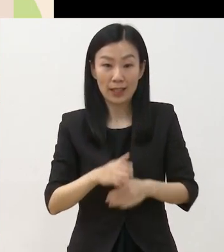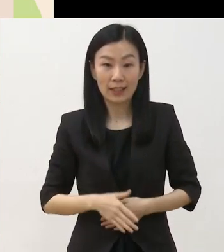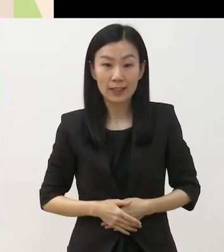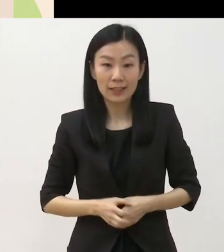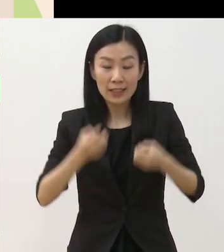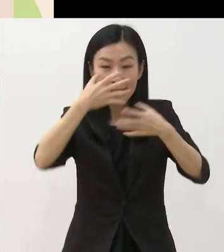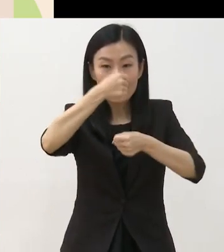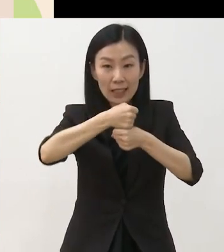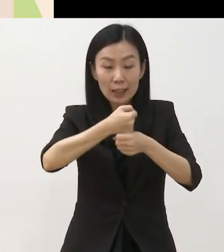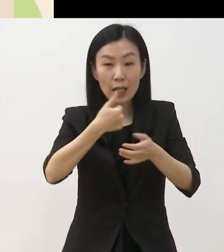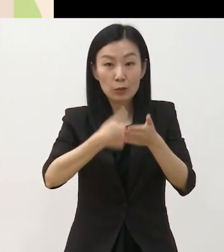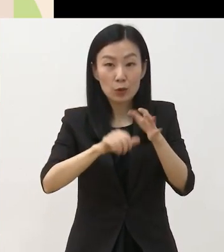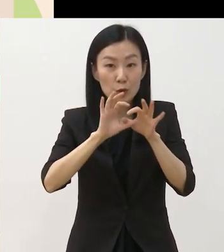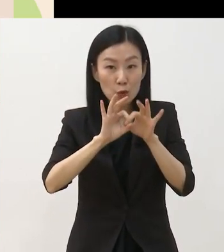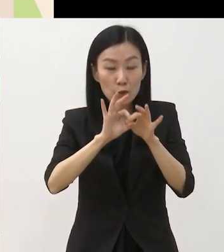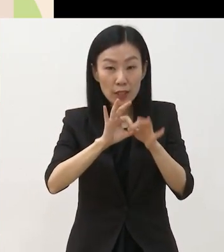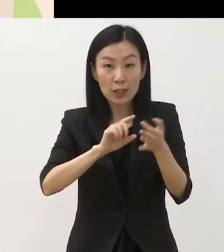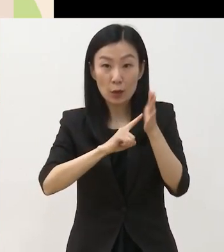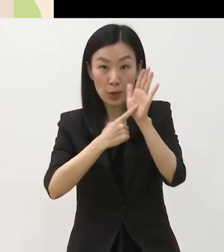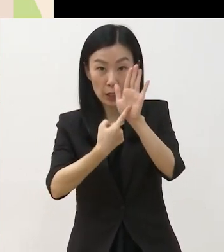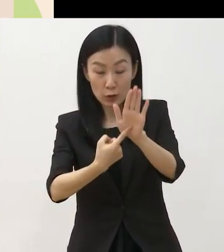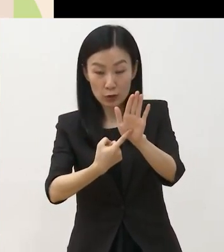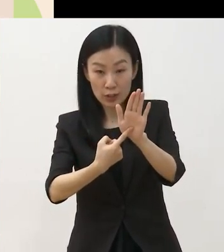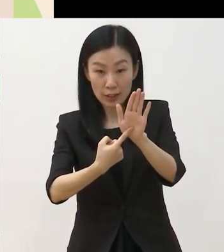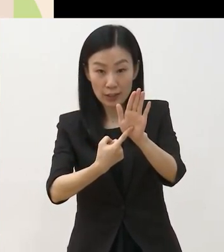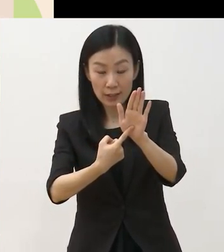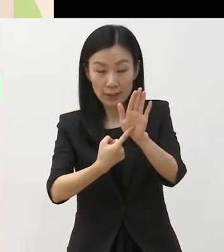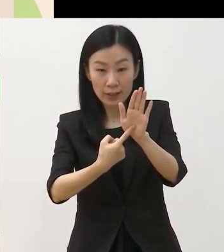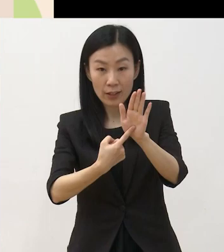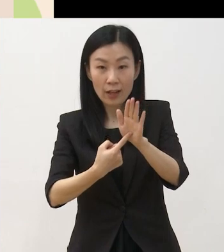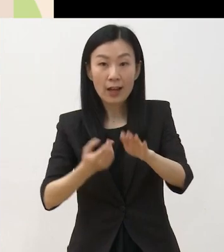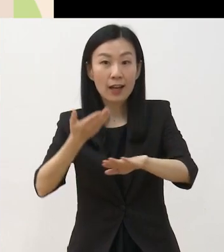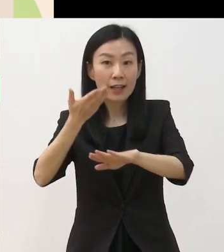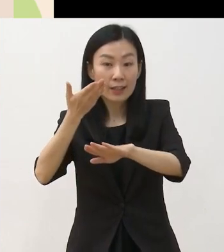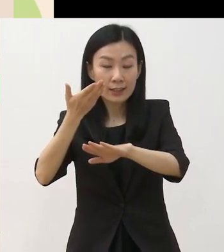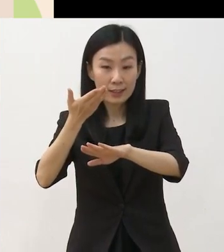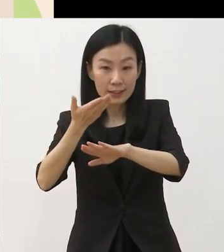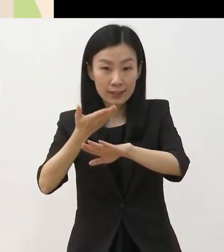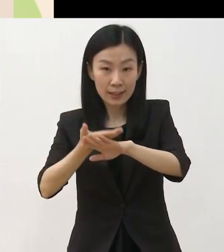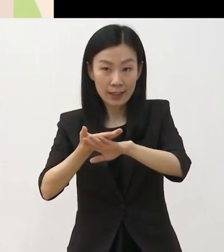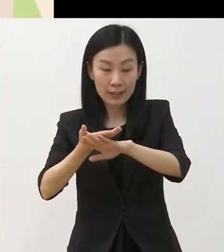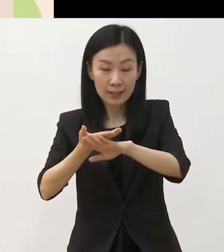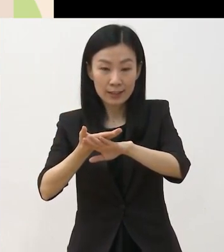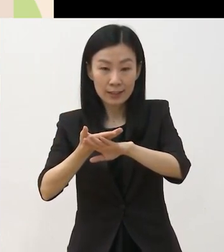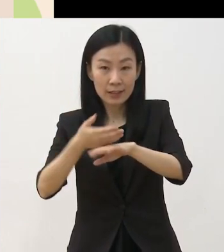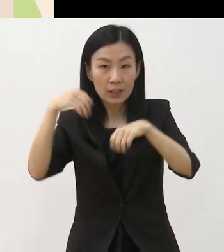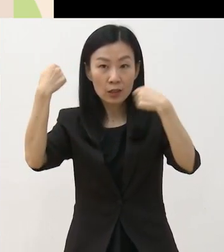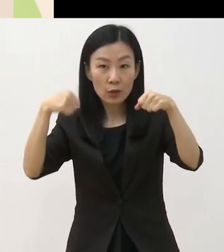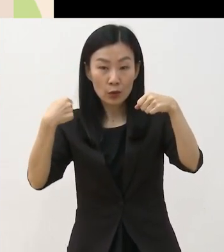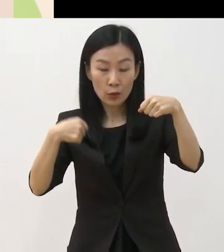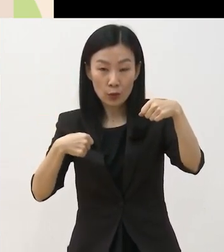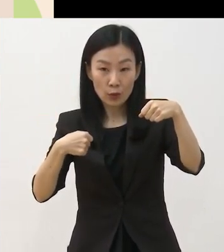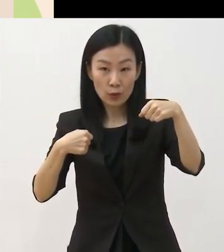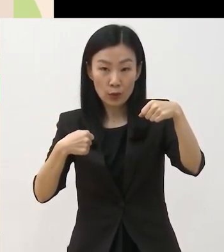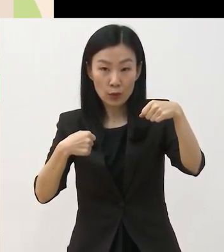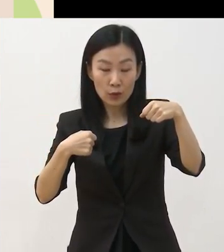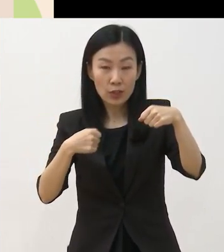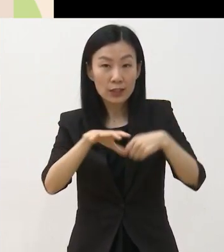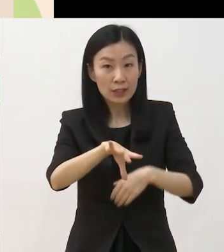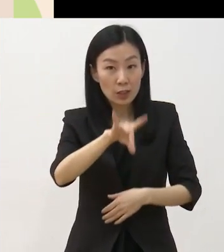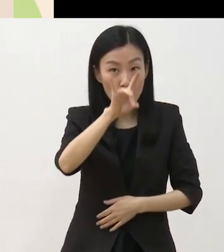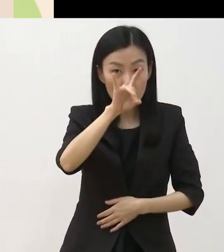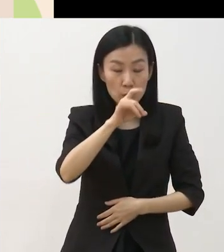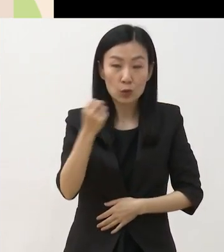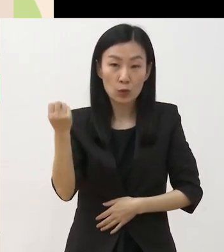통해 배출된 작품과 다른 제작 경로를 통해 초연 이상 공연된 작품 모두